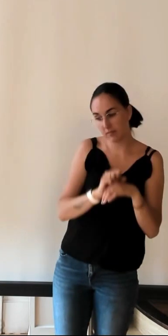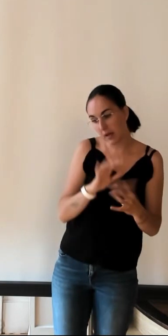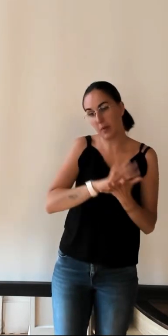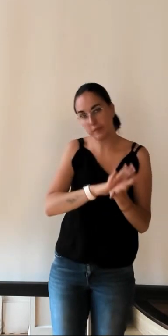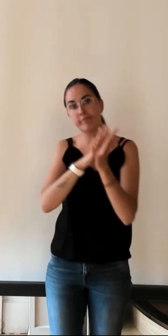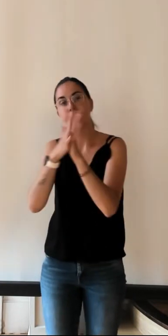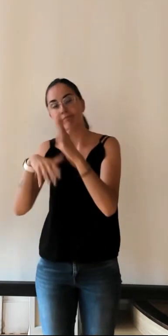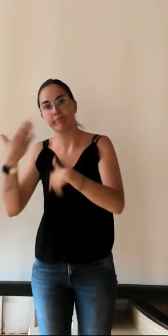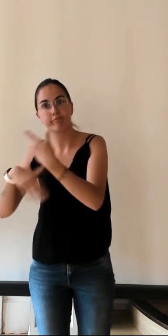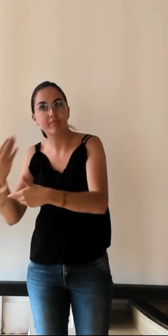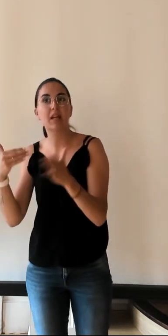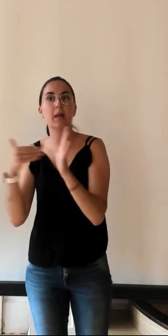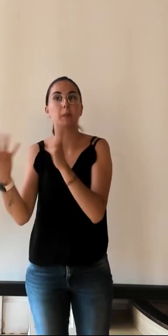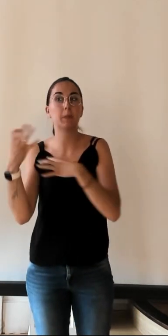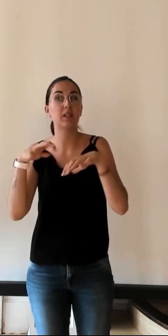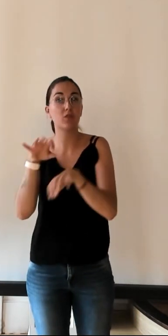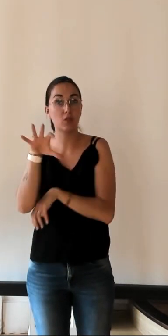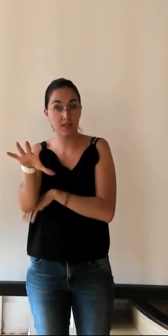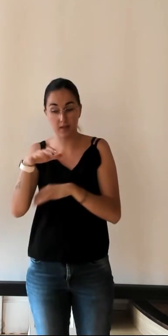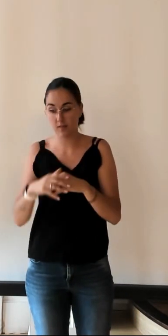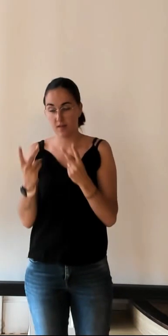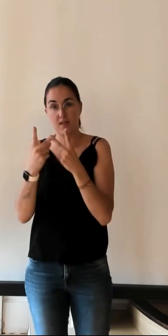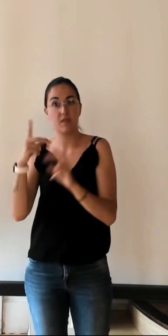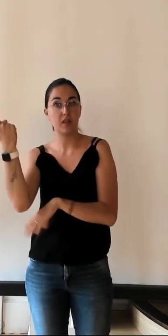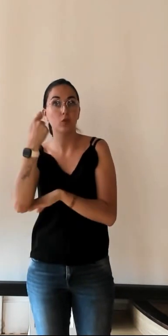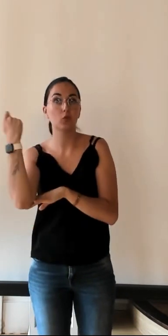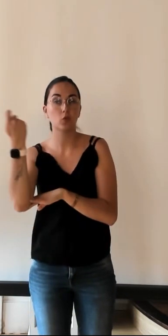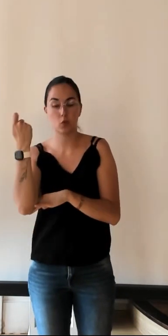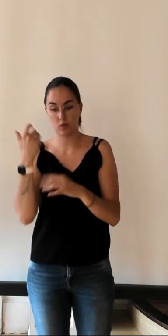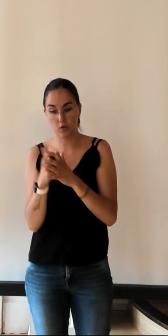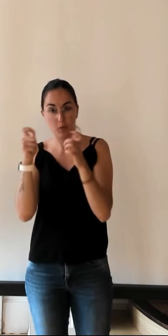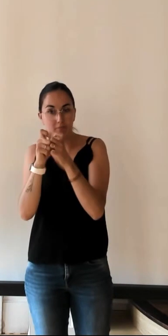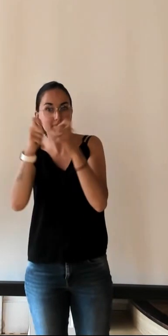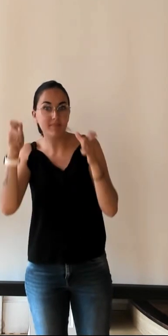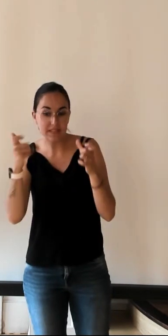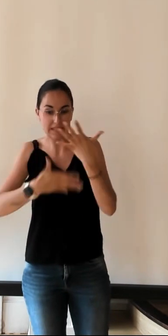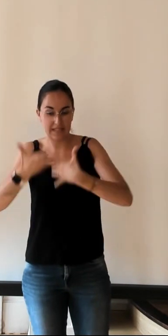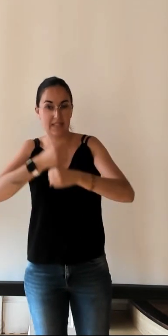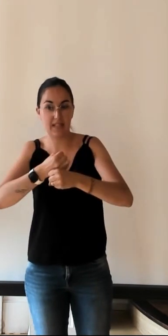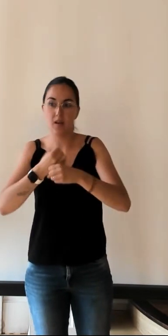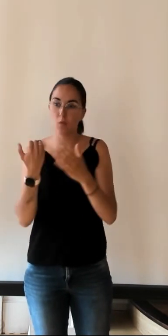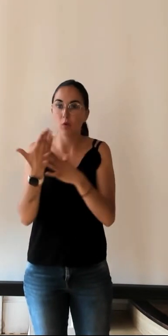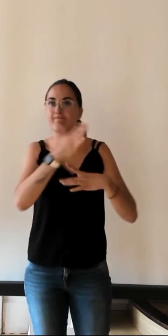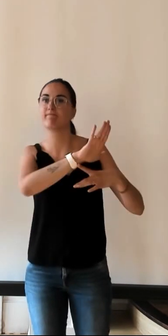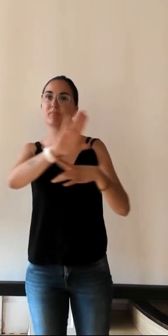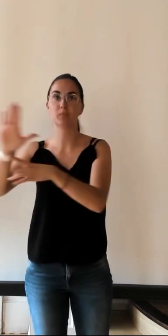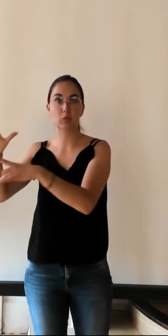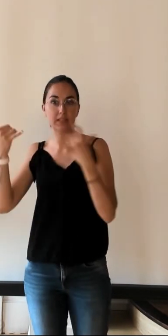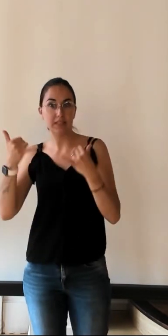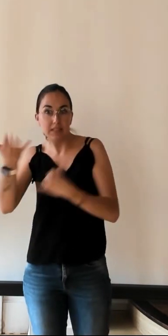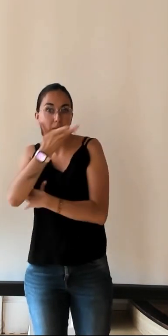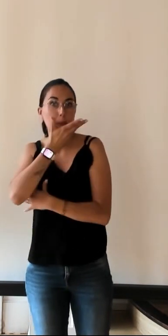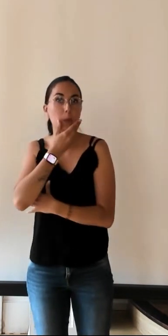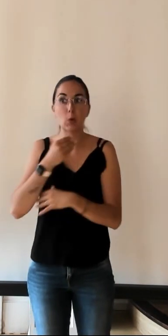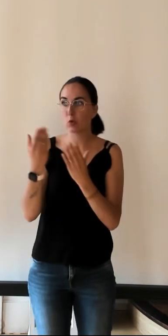structure pour faire connaître les beautés, les richesses naturelles et artistiques de la Touraine et de la